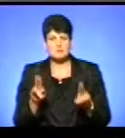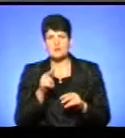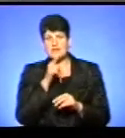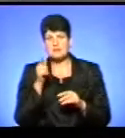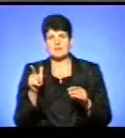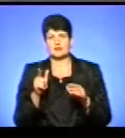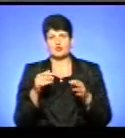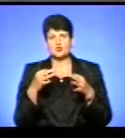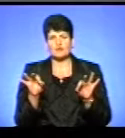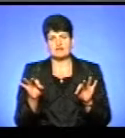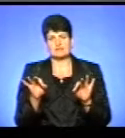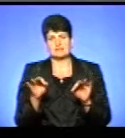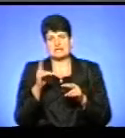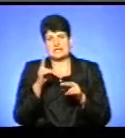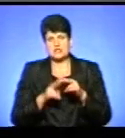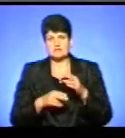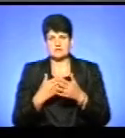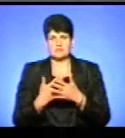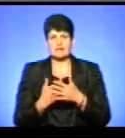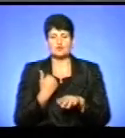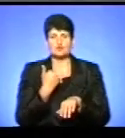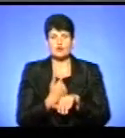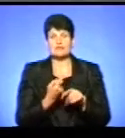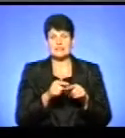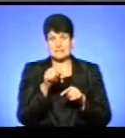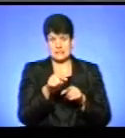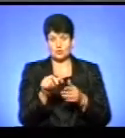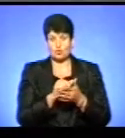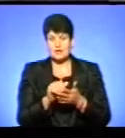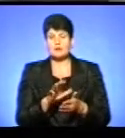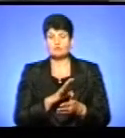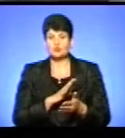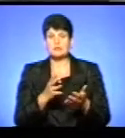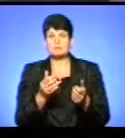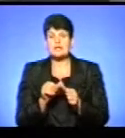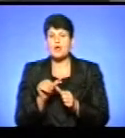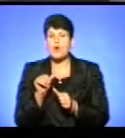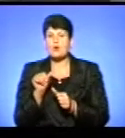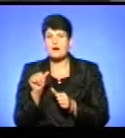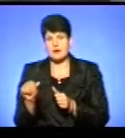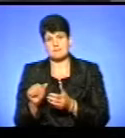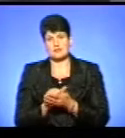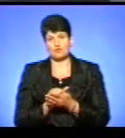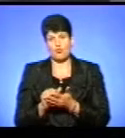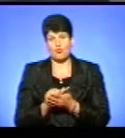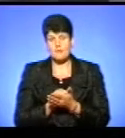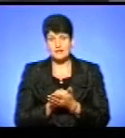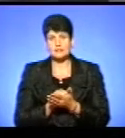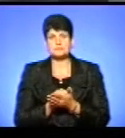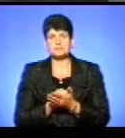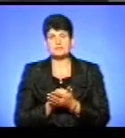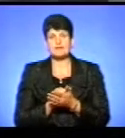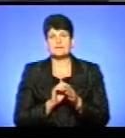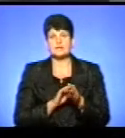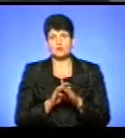дозволів. І окрім цього, на основі цих документів були прийняти окремий документ, теж затверджений рішенням виконавчого